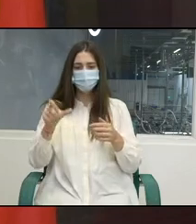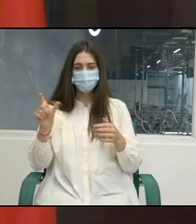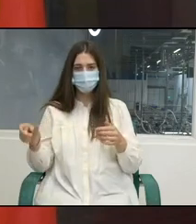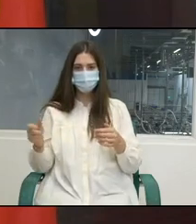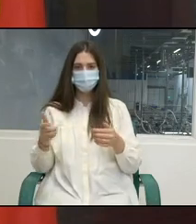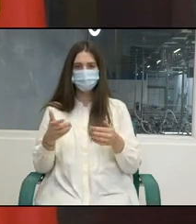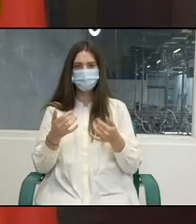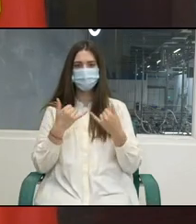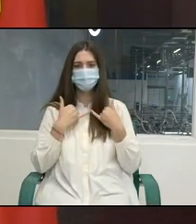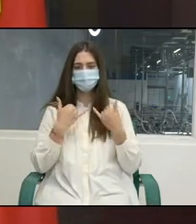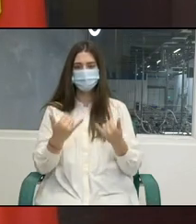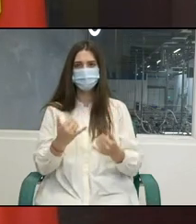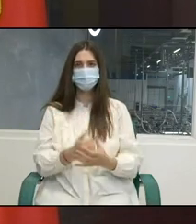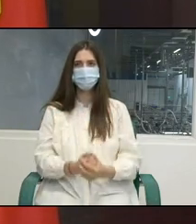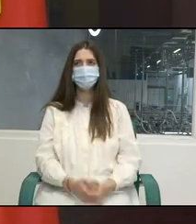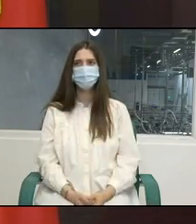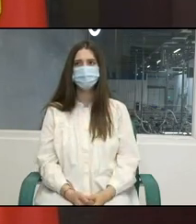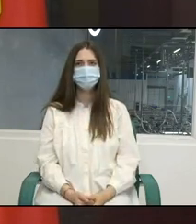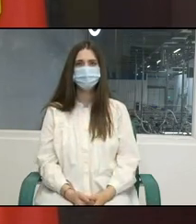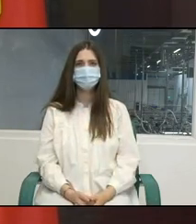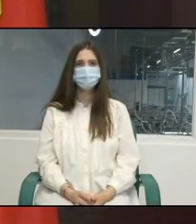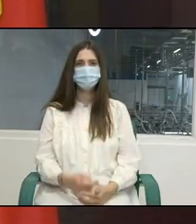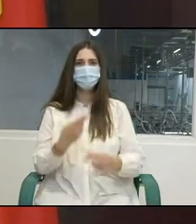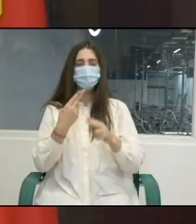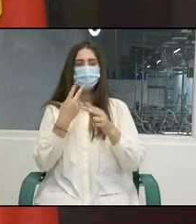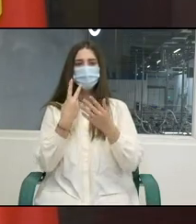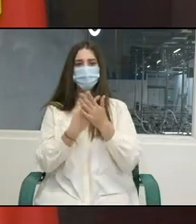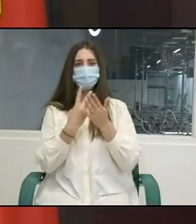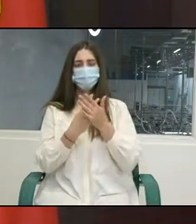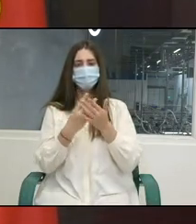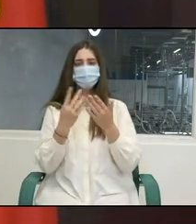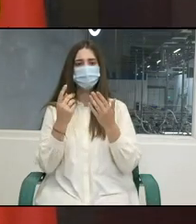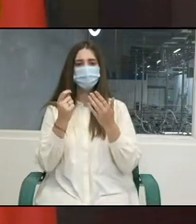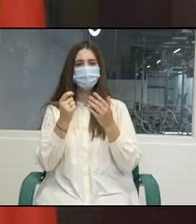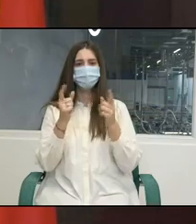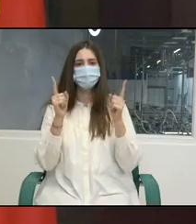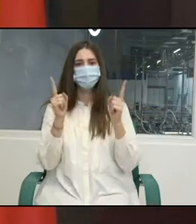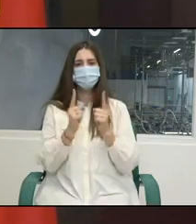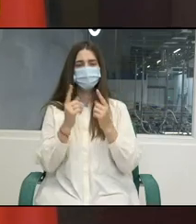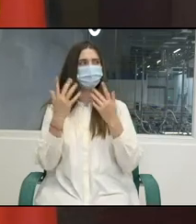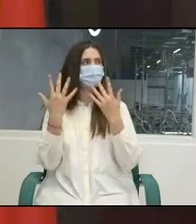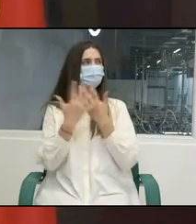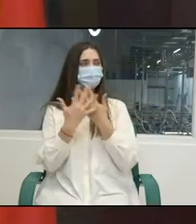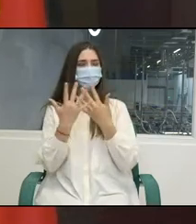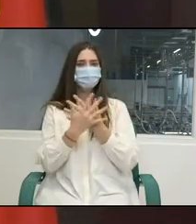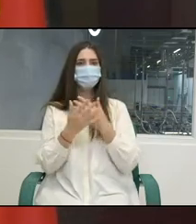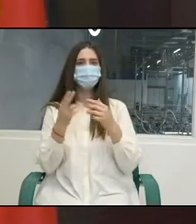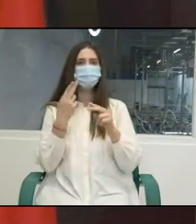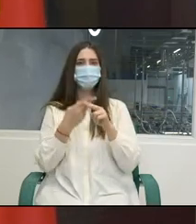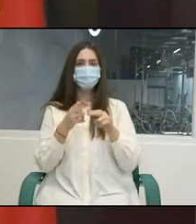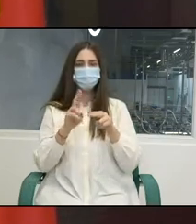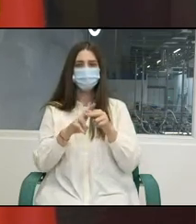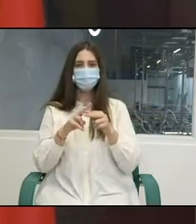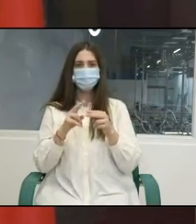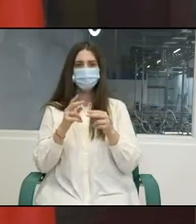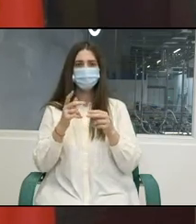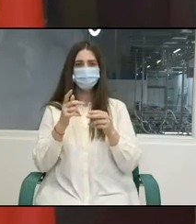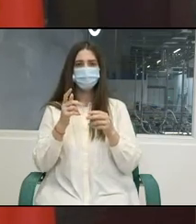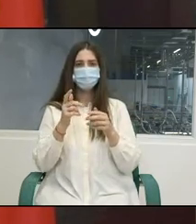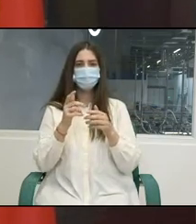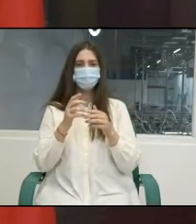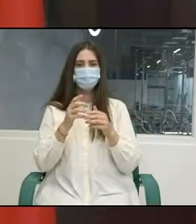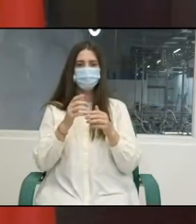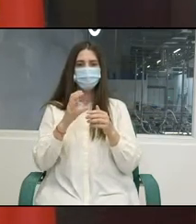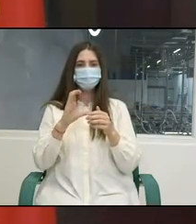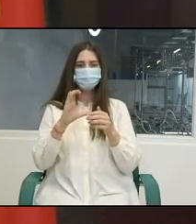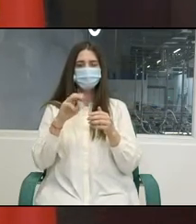slideshow. Este vorba, de fapt, despre imaginele unora dintre beneficiari care, din punctul nostru de vedere, sunt